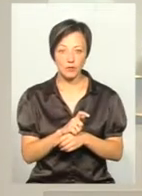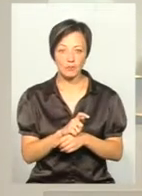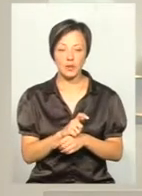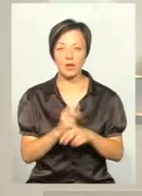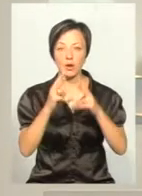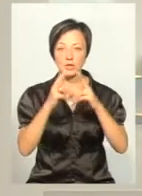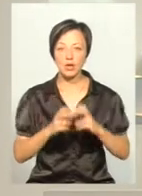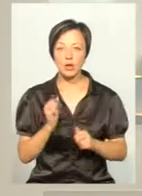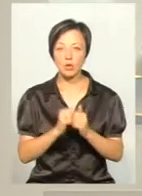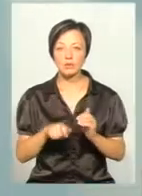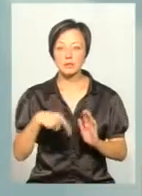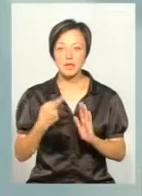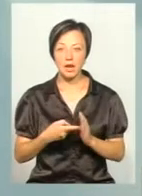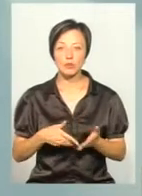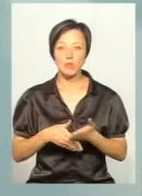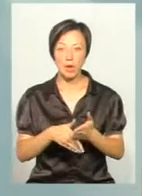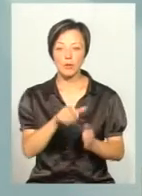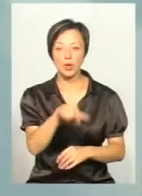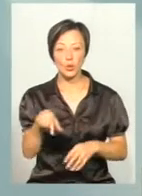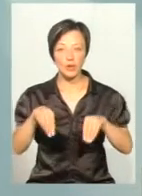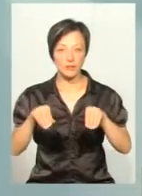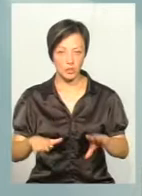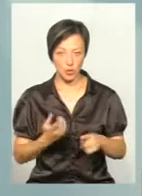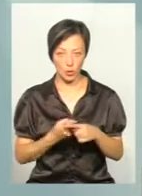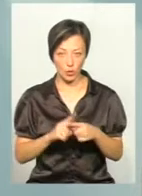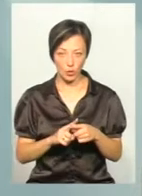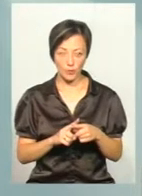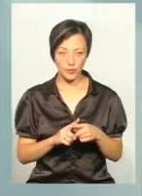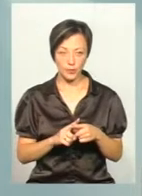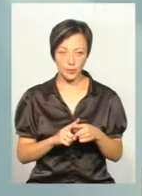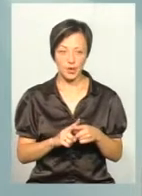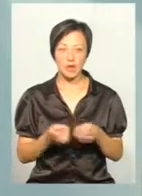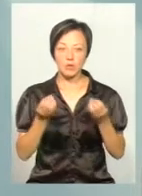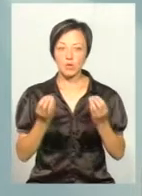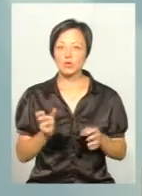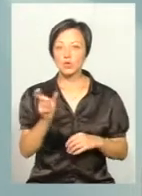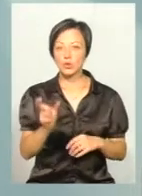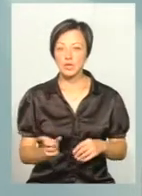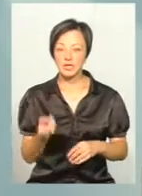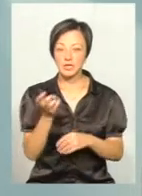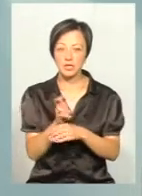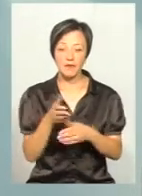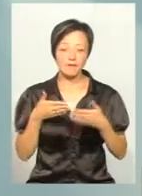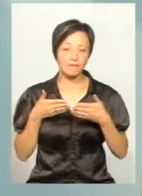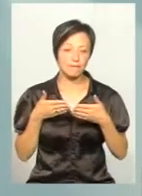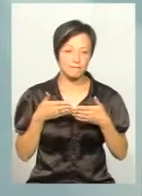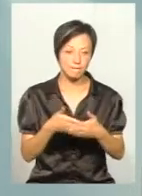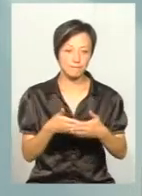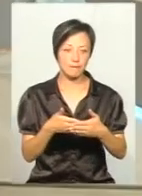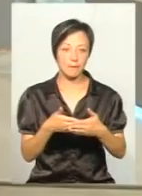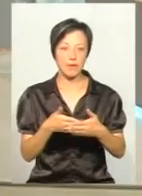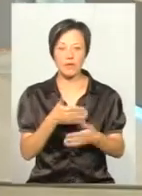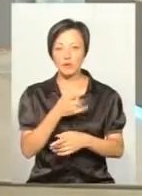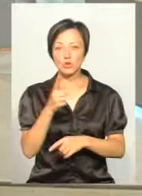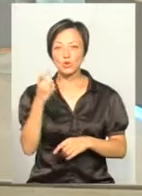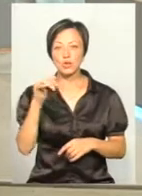розглядаючи кажде питання, допомагаємо людям вирішити його. Тобто, просто людина от зайшла в тупік, вона, і хтось сказав, що